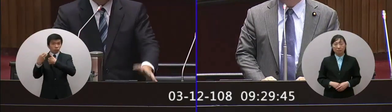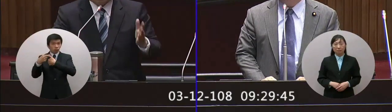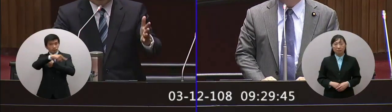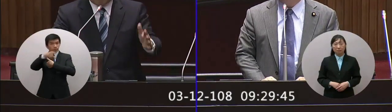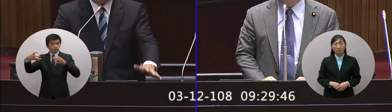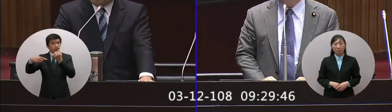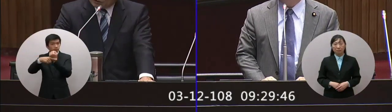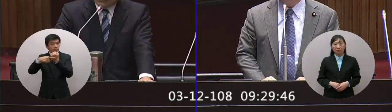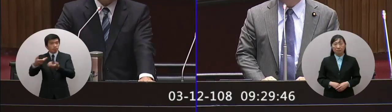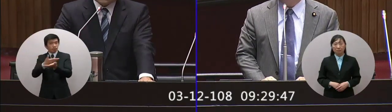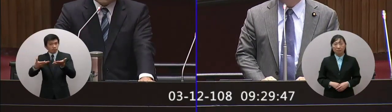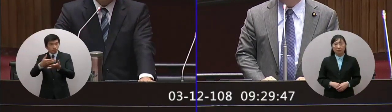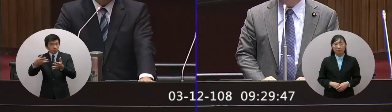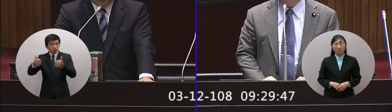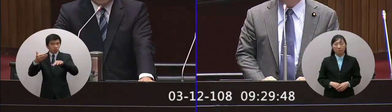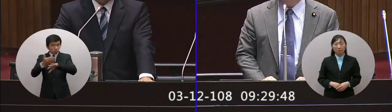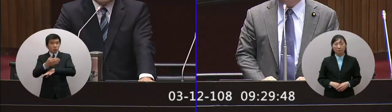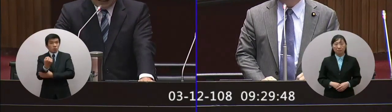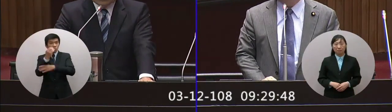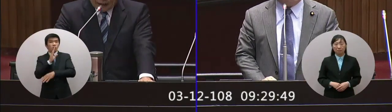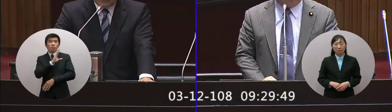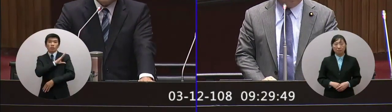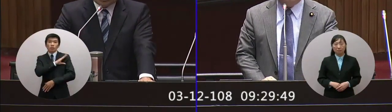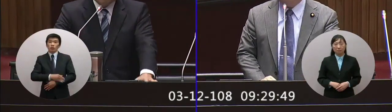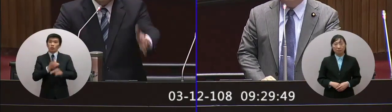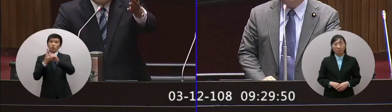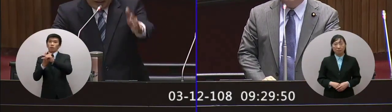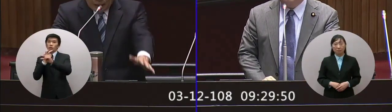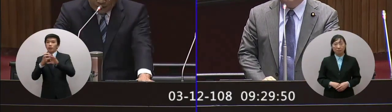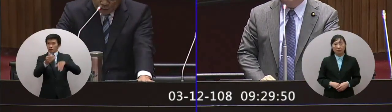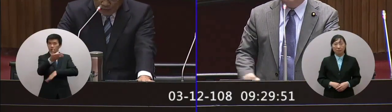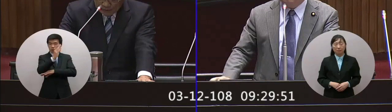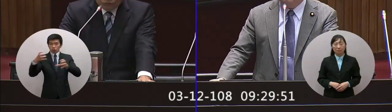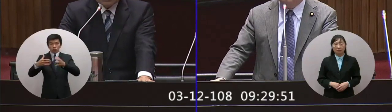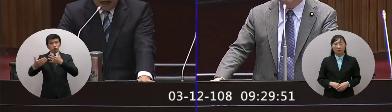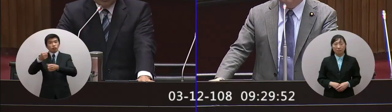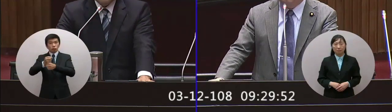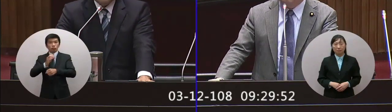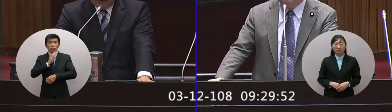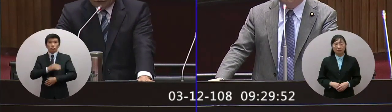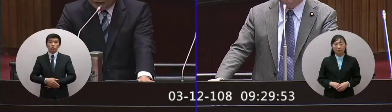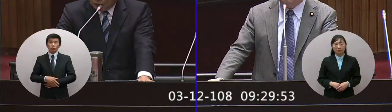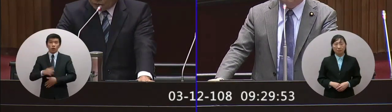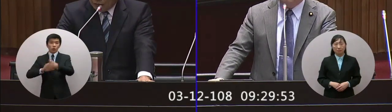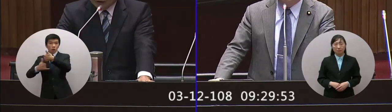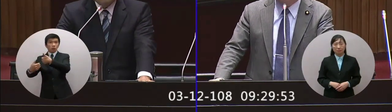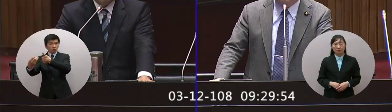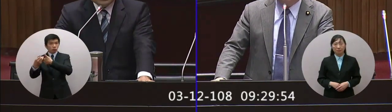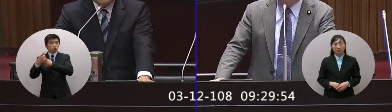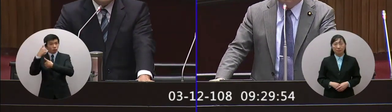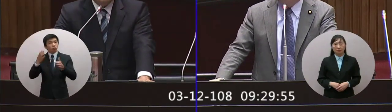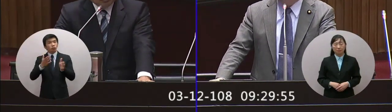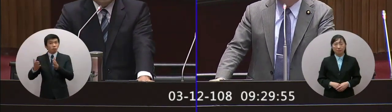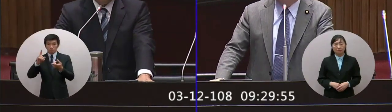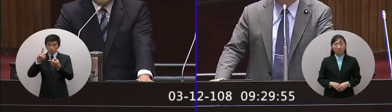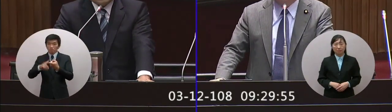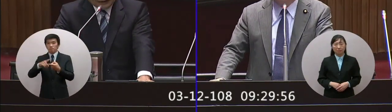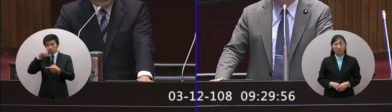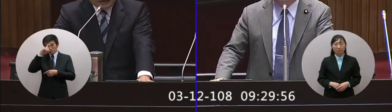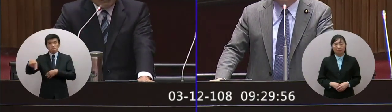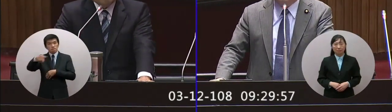大家一起來討論通過 我們都是支持 中央各地方也應該合作委員剛才提出來的 考慮也非常有道理我們一起努力